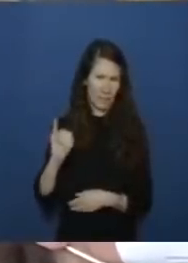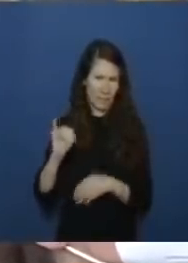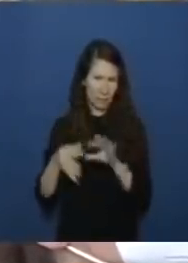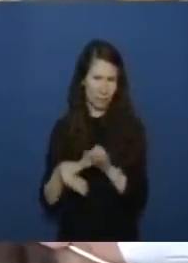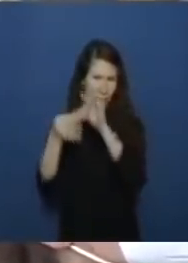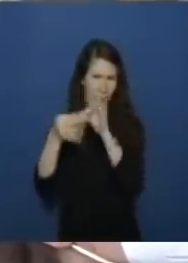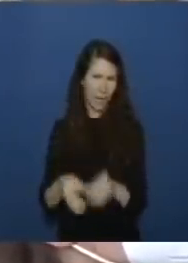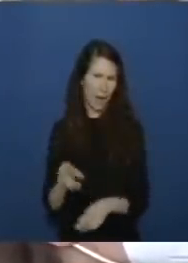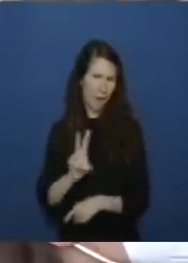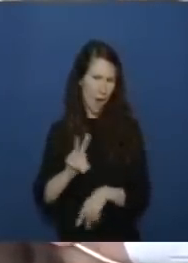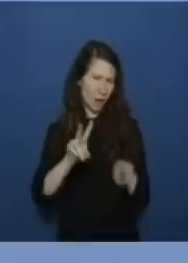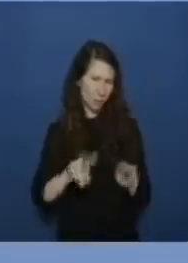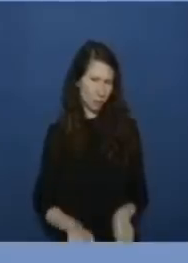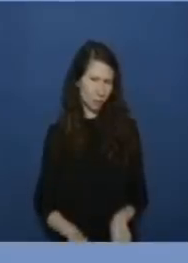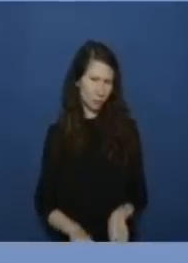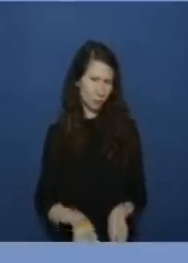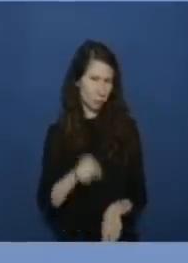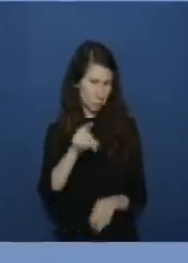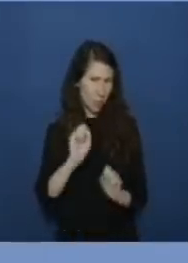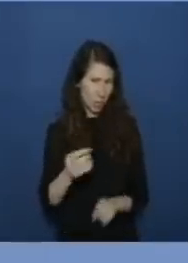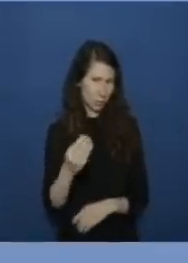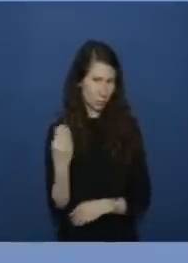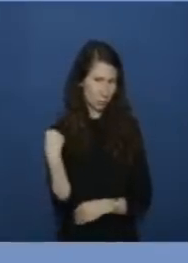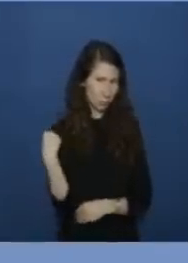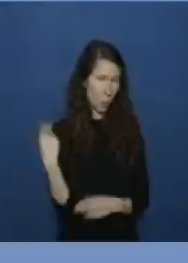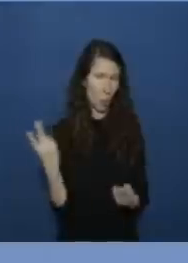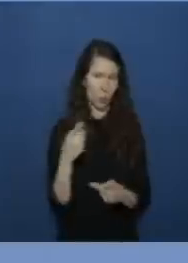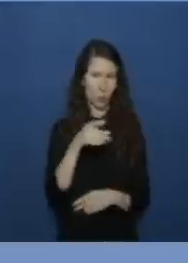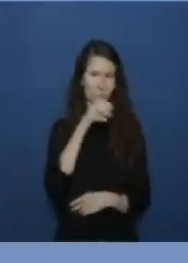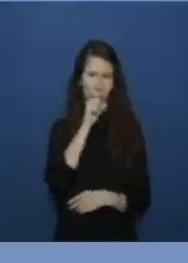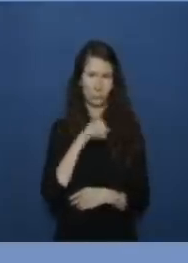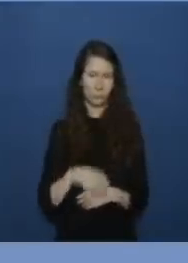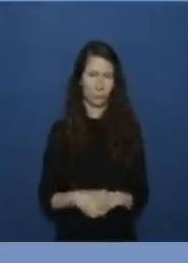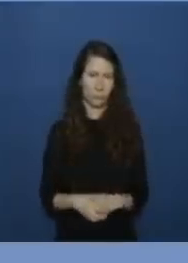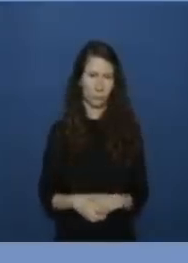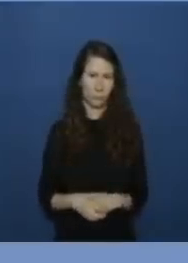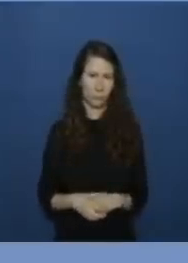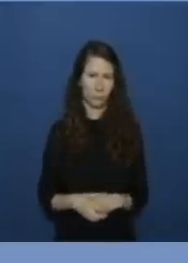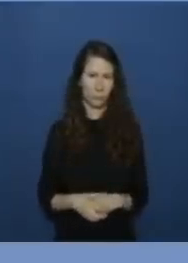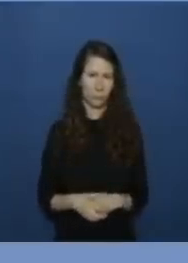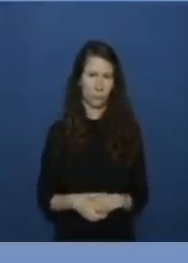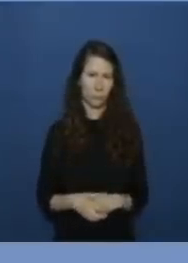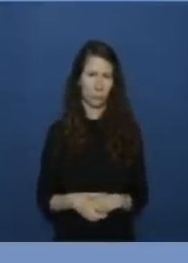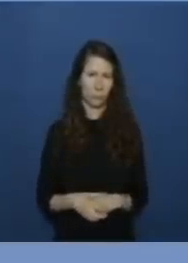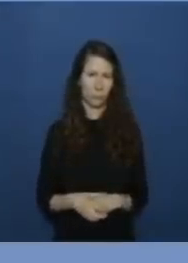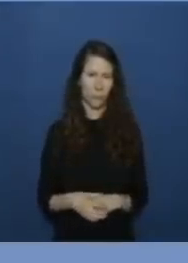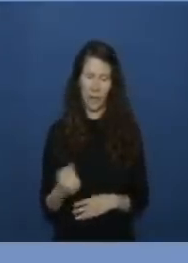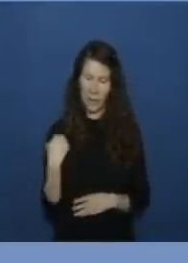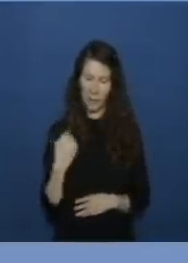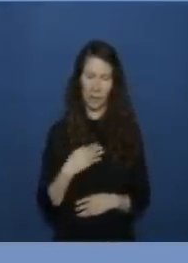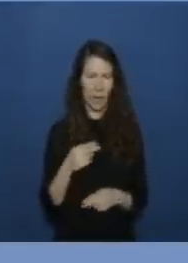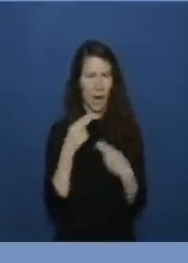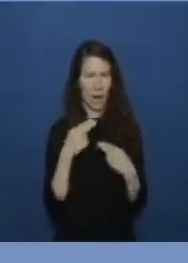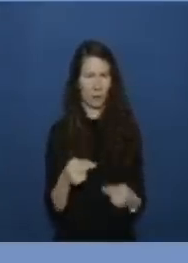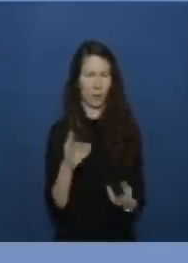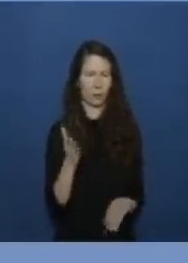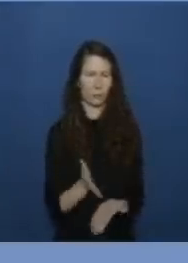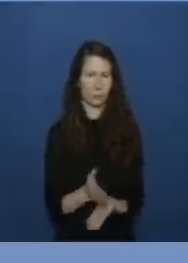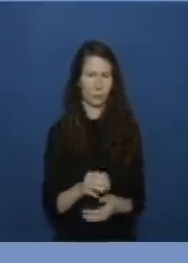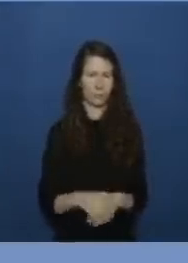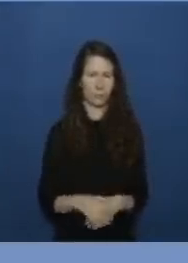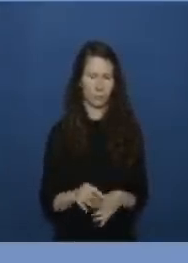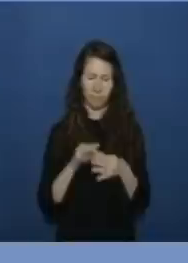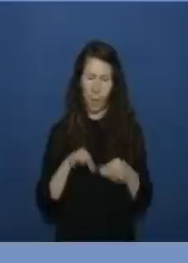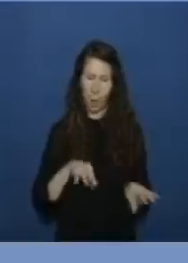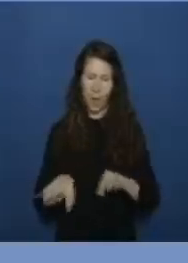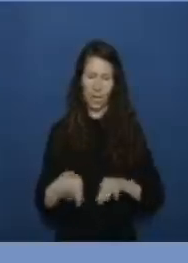oder wissen sie es nicht meine antwort steht so wie ich sie ihn gegeben habe ich kann zu operativen